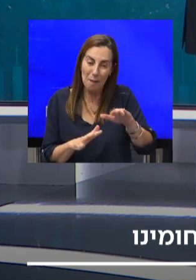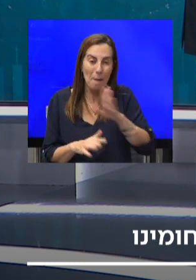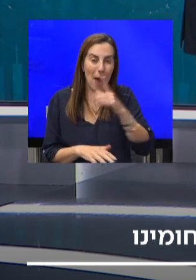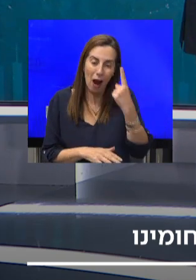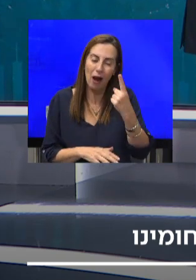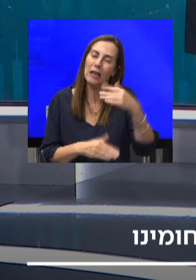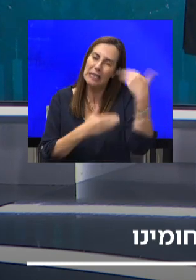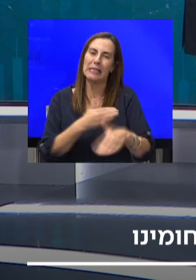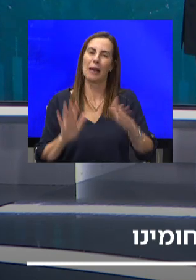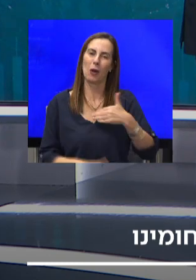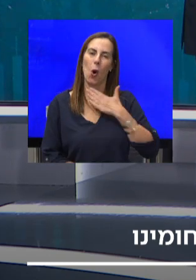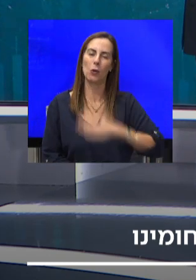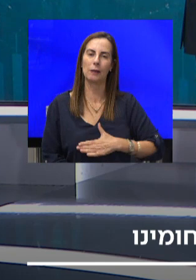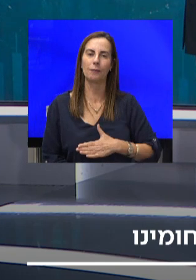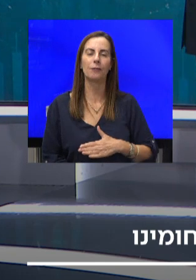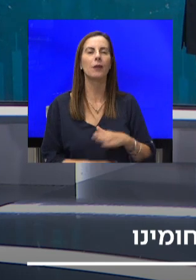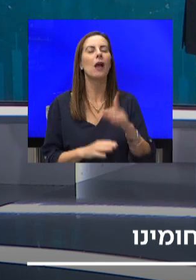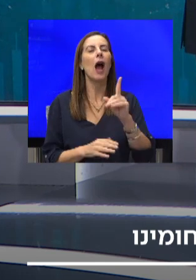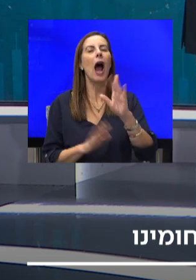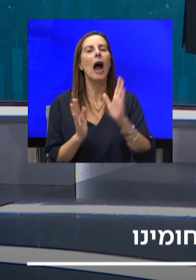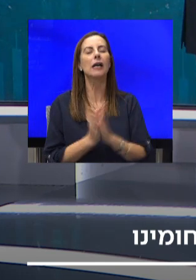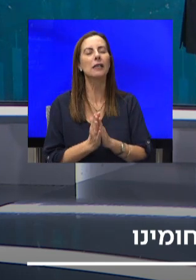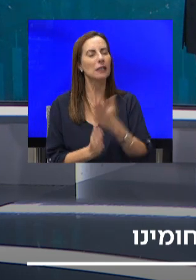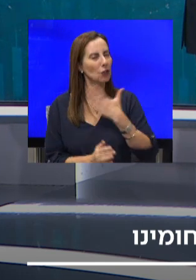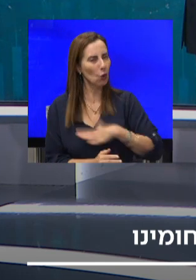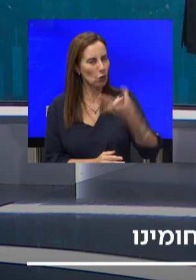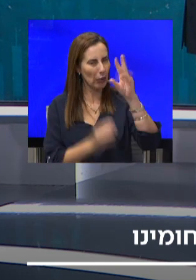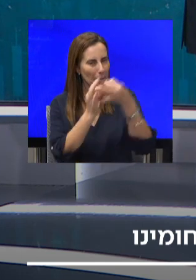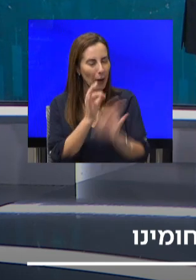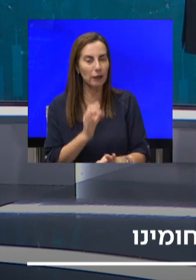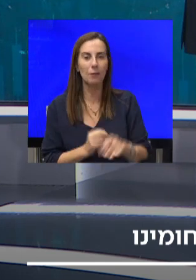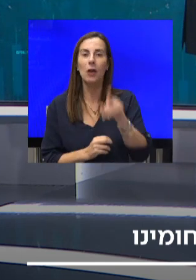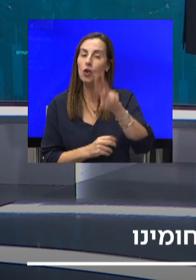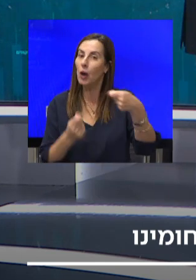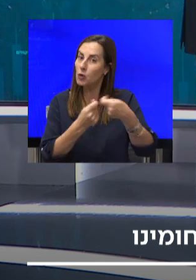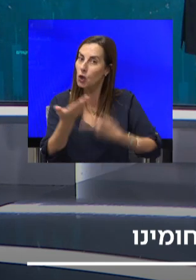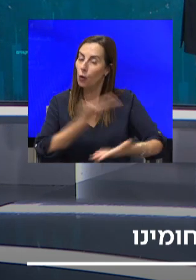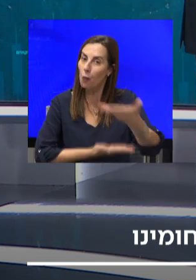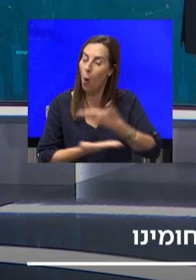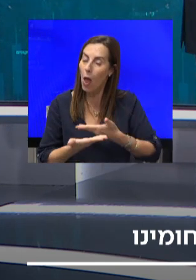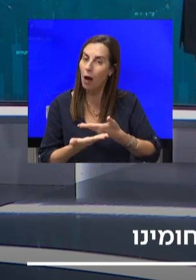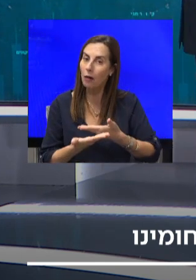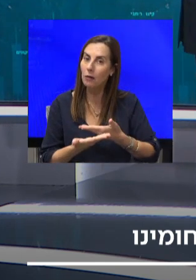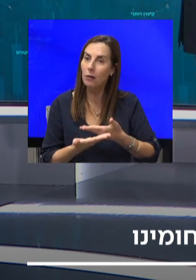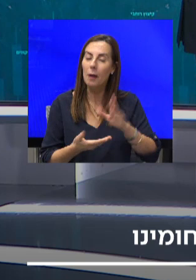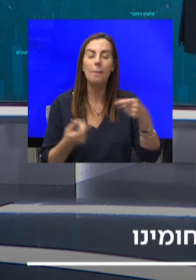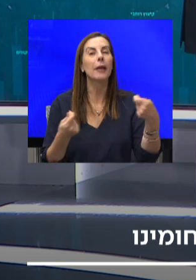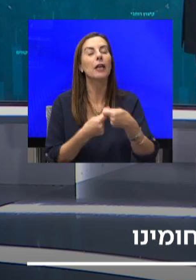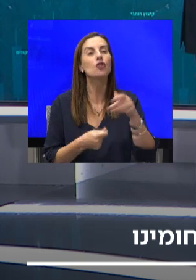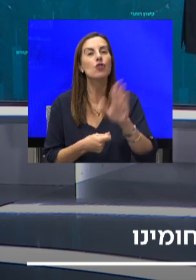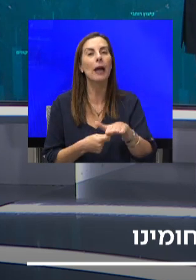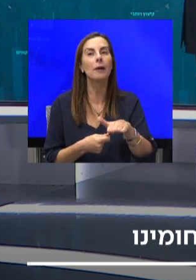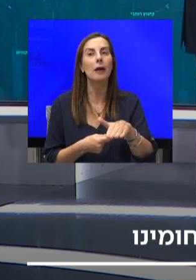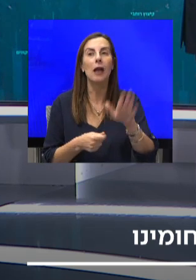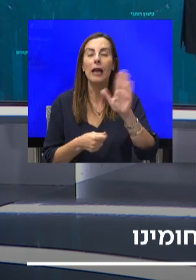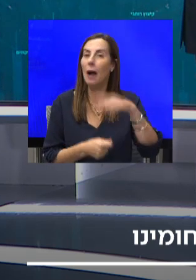בואו נפתח את הפריזמה הזו טיפונת יותר רחב. אתם מקדמים גם שיתוף פעולה בתחום האנרגיה, גם עם הפלסטינים וגם עם